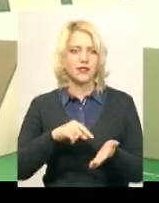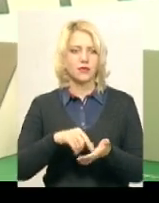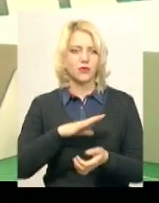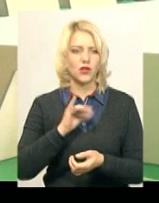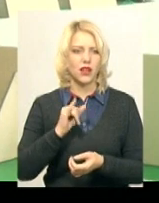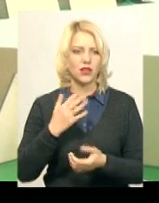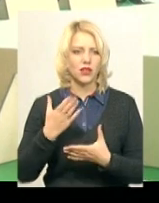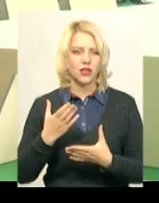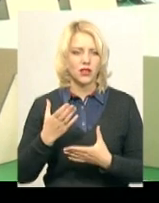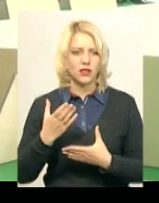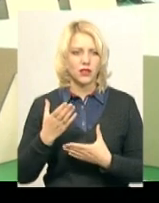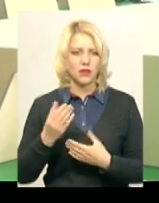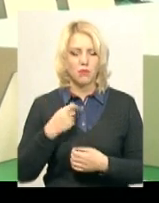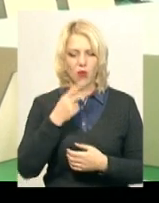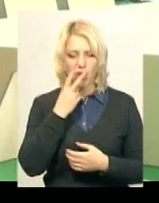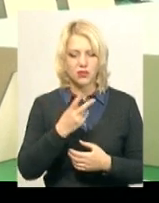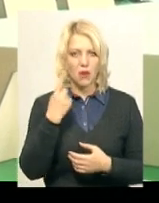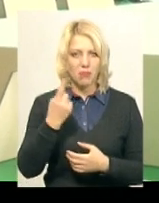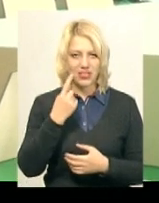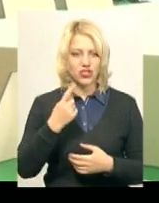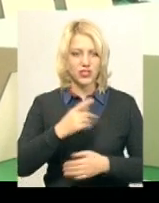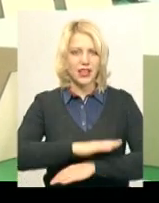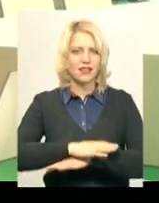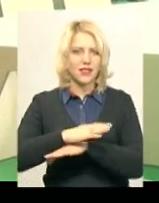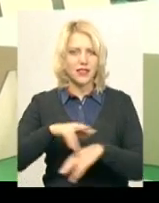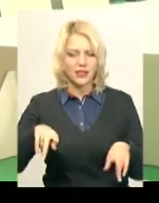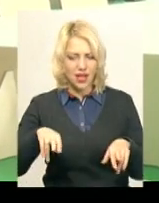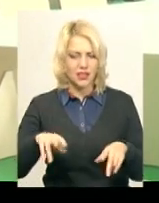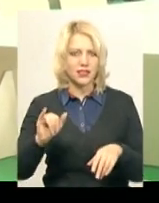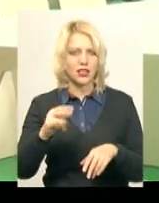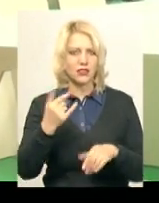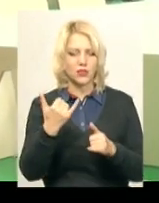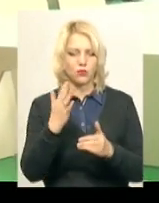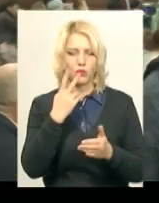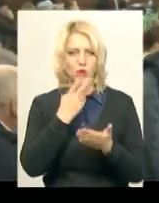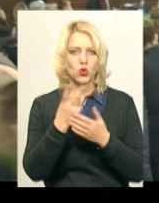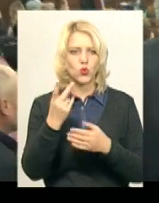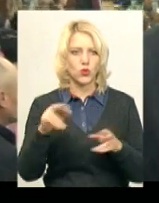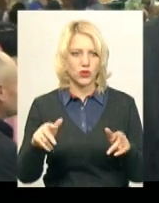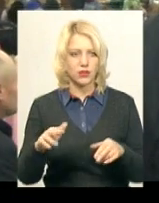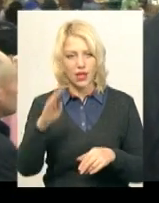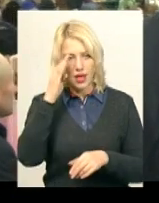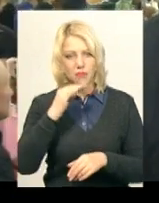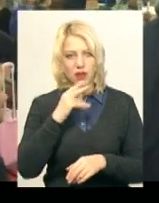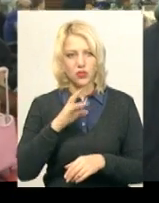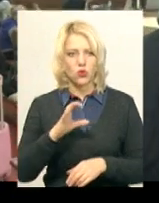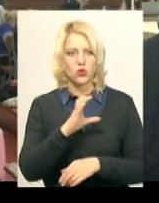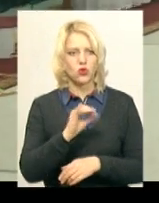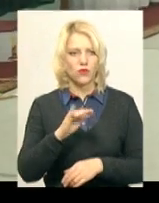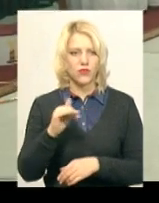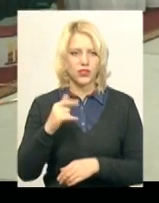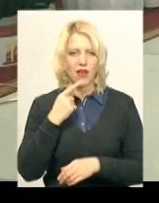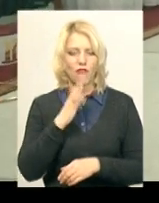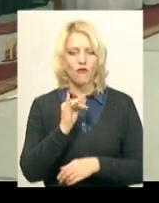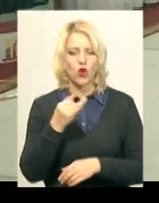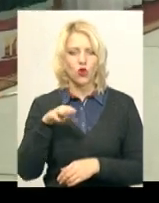Вчора я показувала перший танець, сьогодні буду показувати другий танець». Батько Софії Олександр Войтович каже,